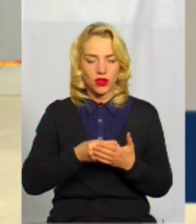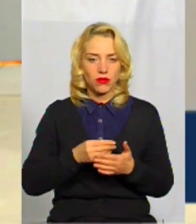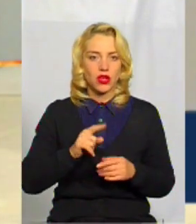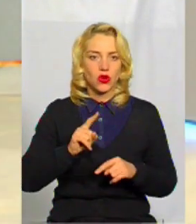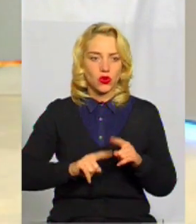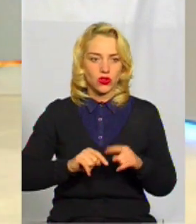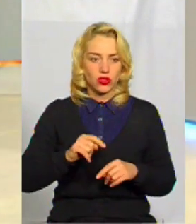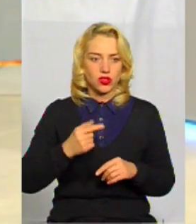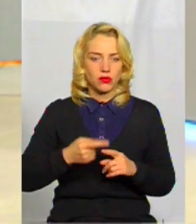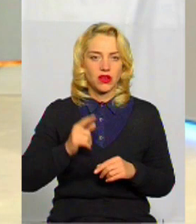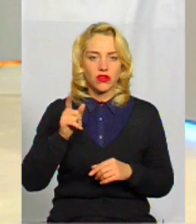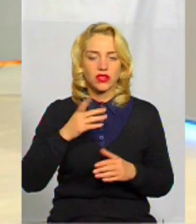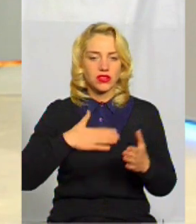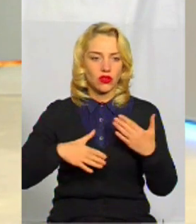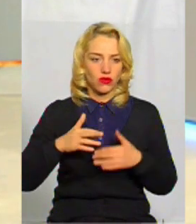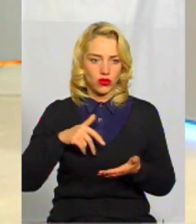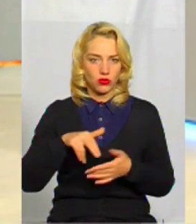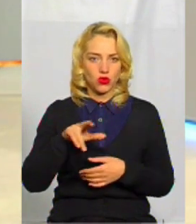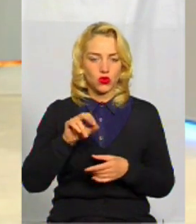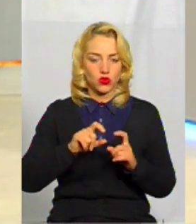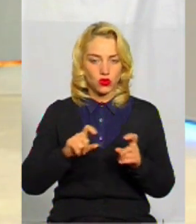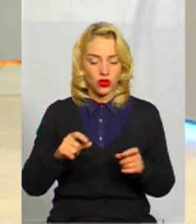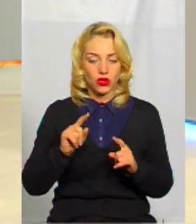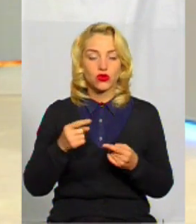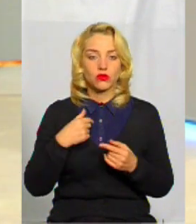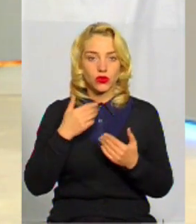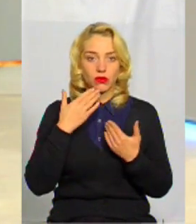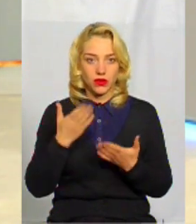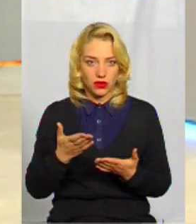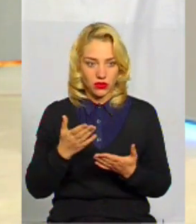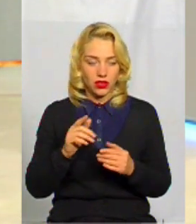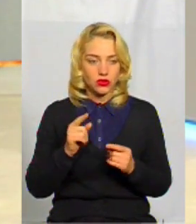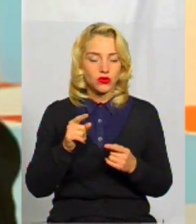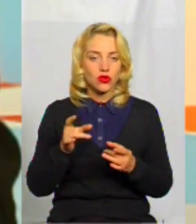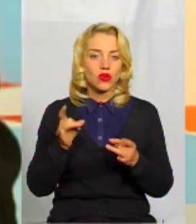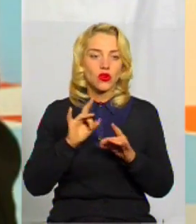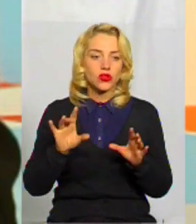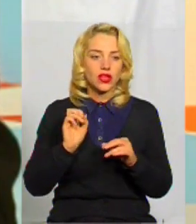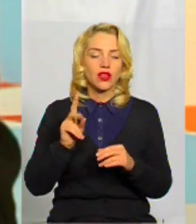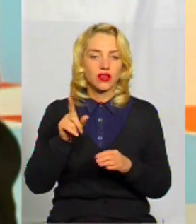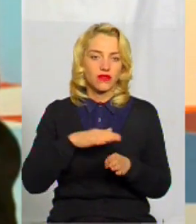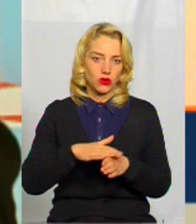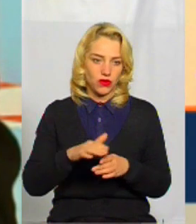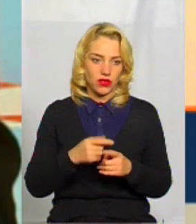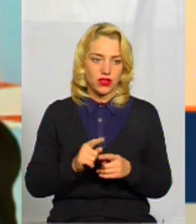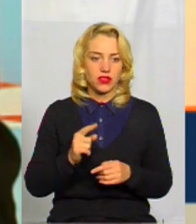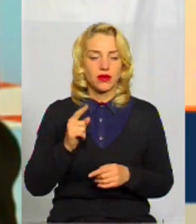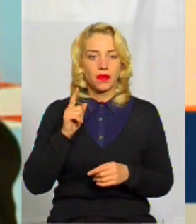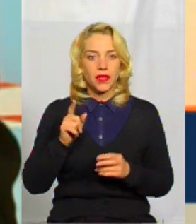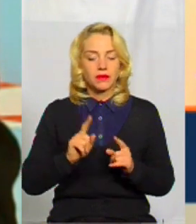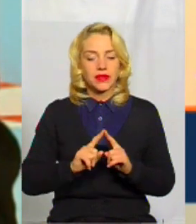дуже задоволені йдуть до школи. Чому я запитала? Ну, розкажи мені, як там відбувається. Він каже, ну,